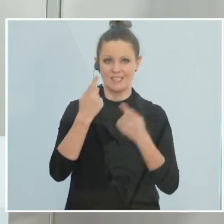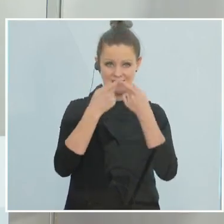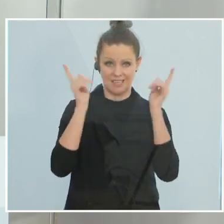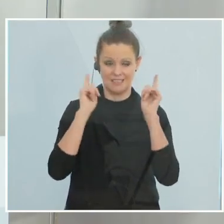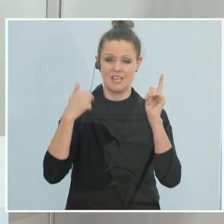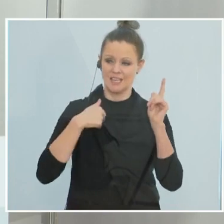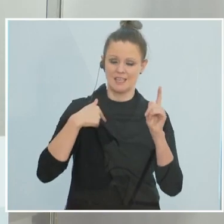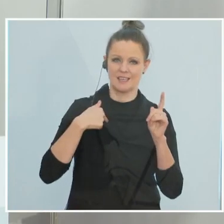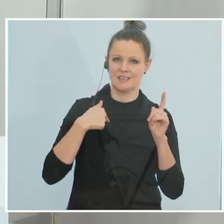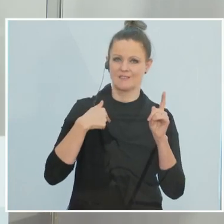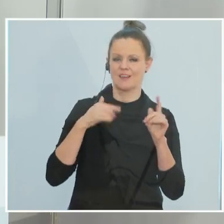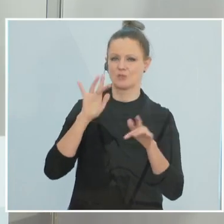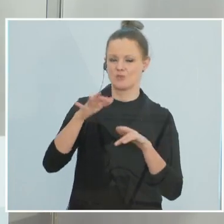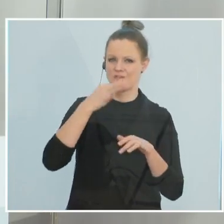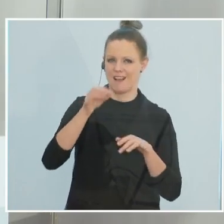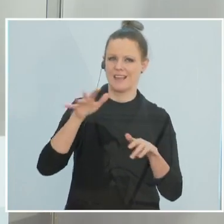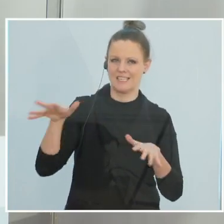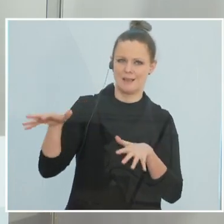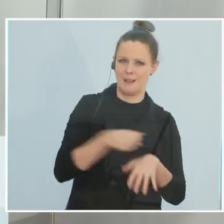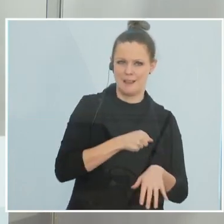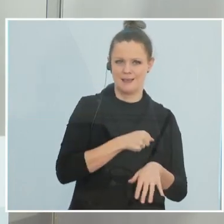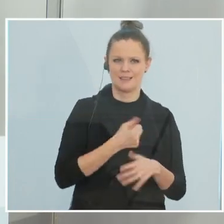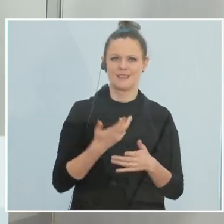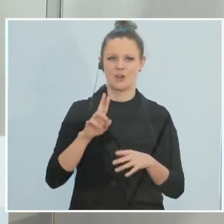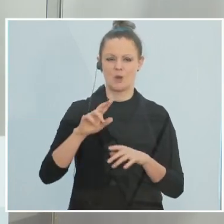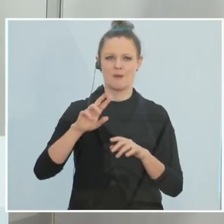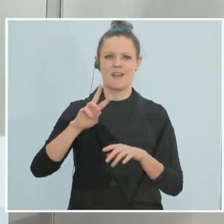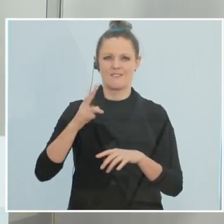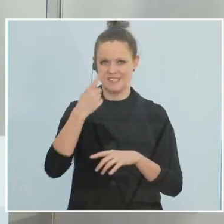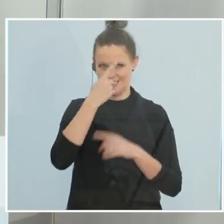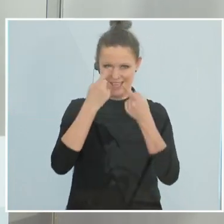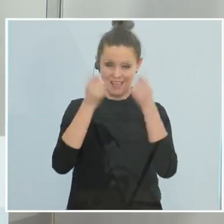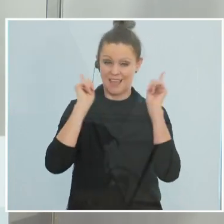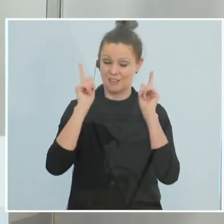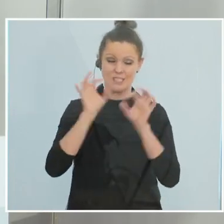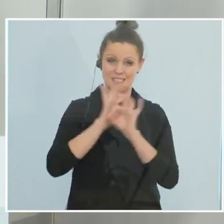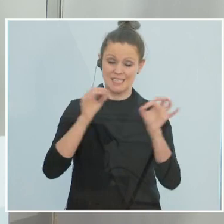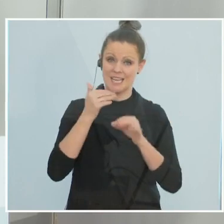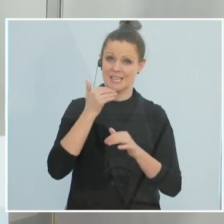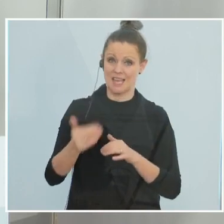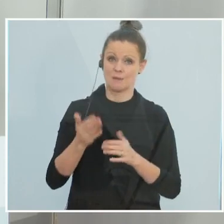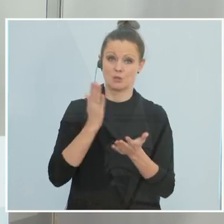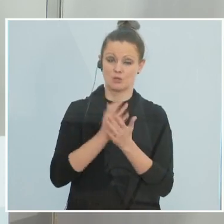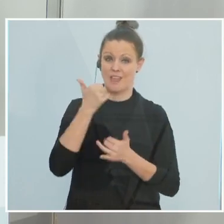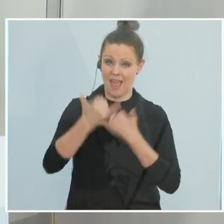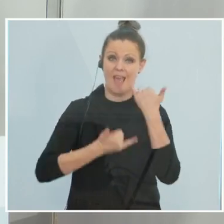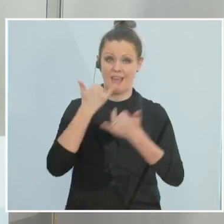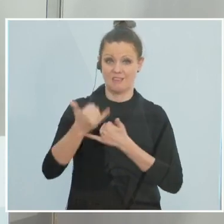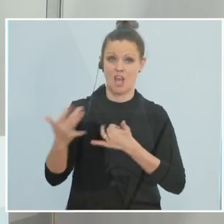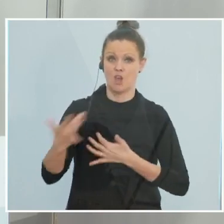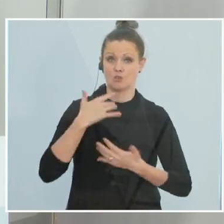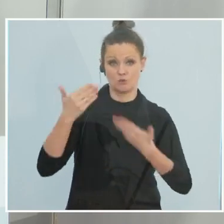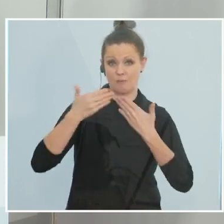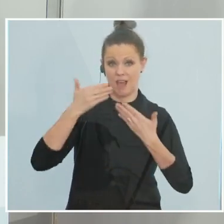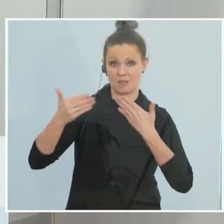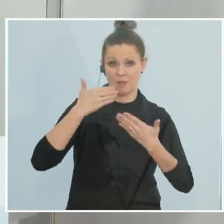krall ich mir die Frage, weil ich dem Vizerektor extrem dankbar bin, dass er uns schon ein Jahr beratend zur Seite steht in